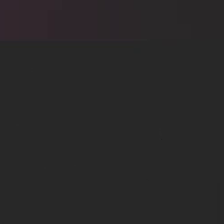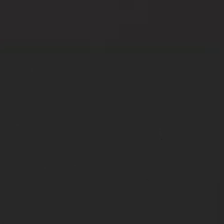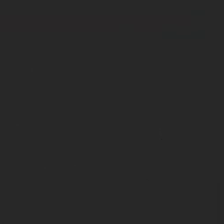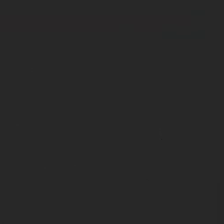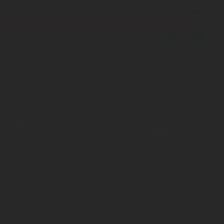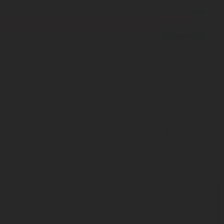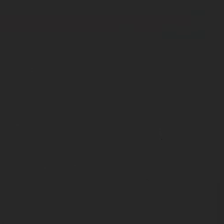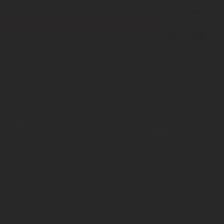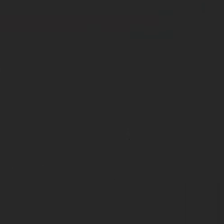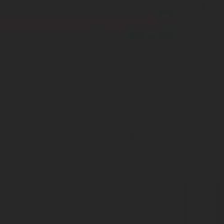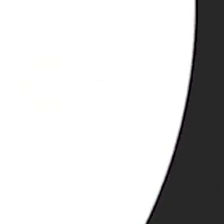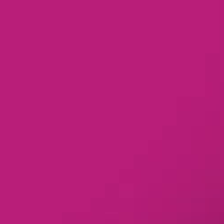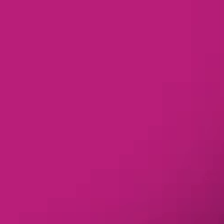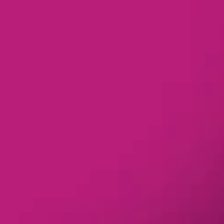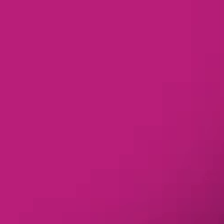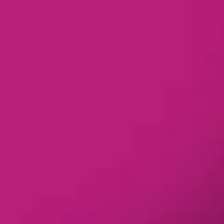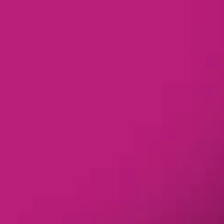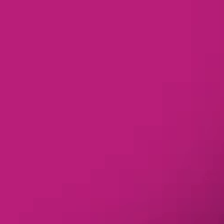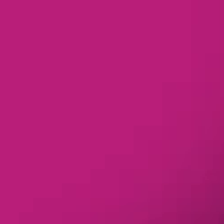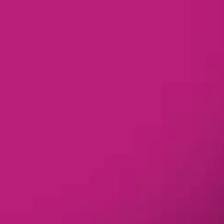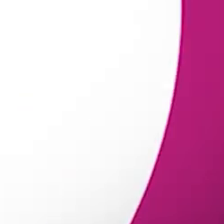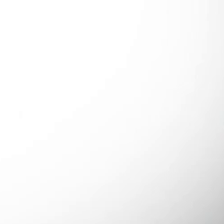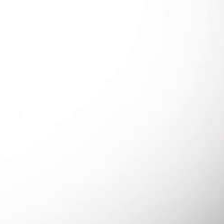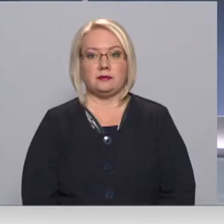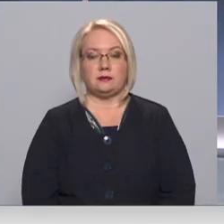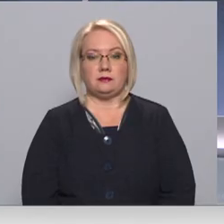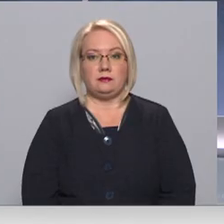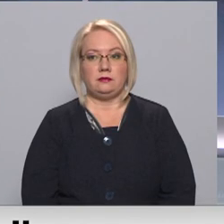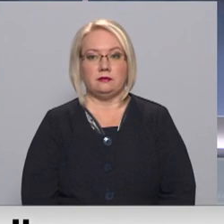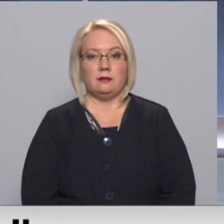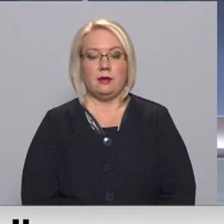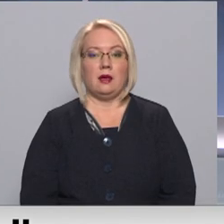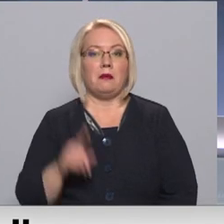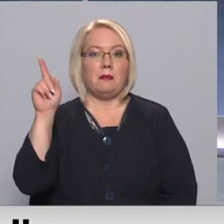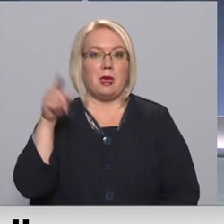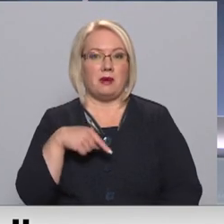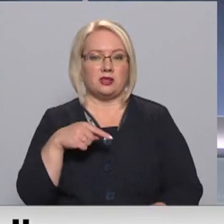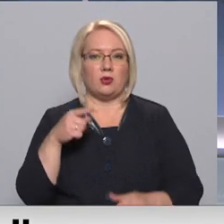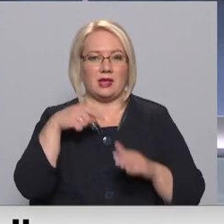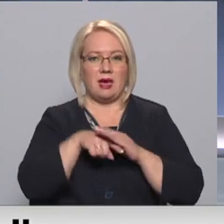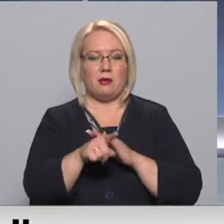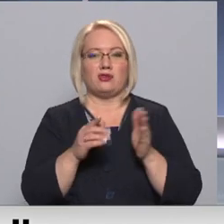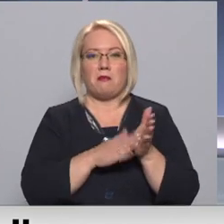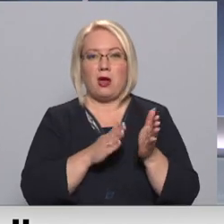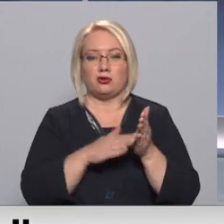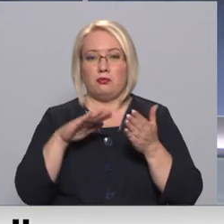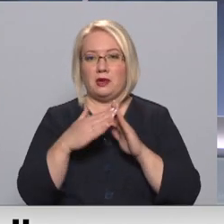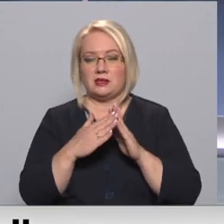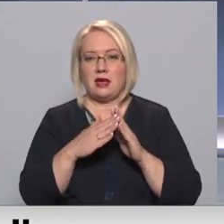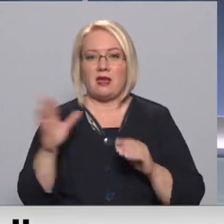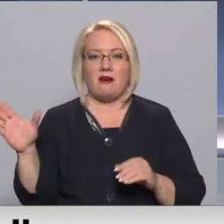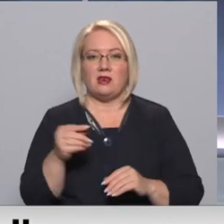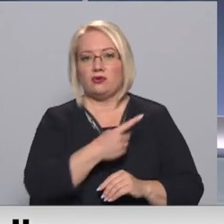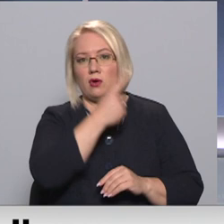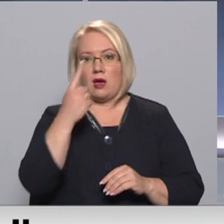Re, viss ēters ir te! Pieprasot iebraukšanas maksu pilsētā visu gadu,